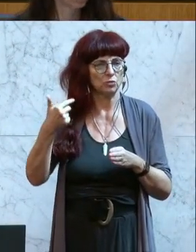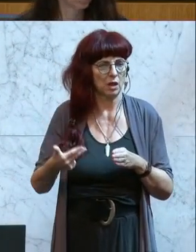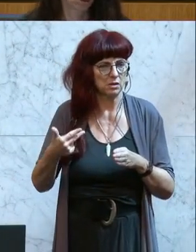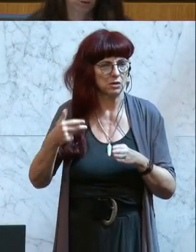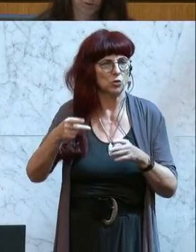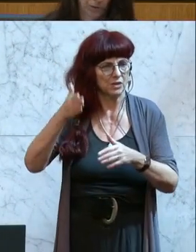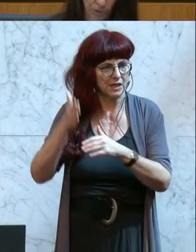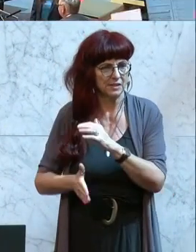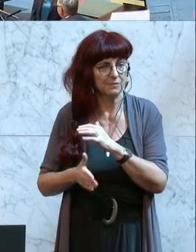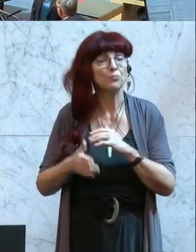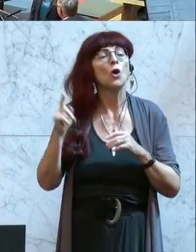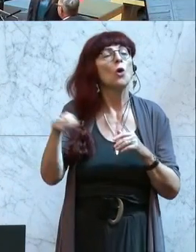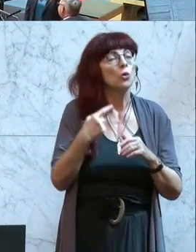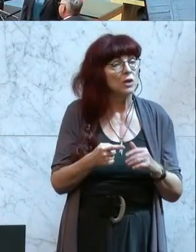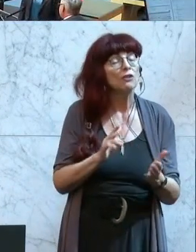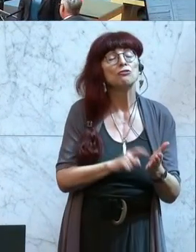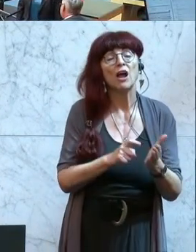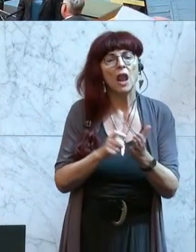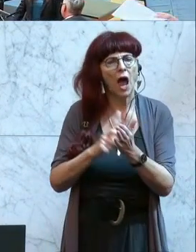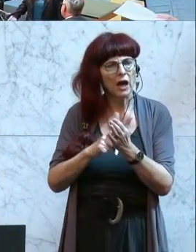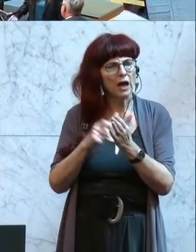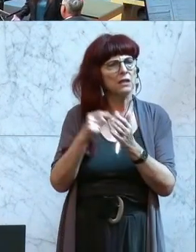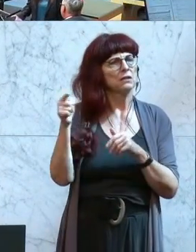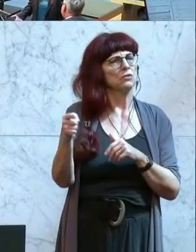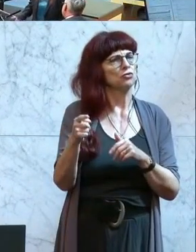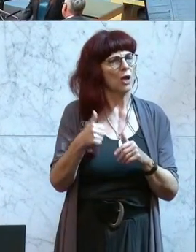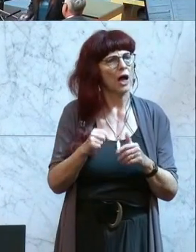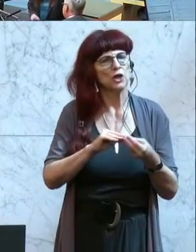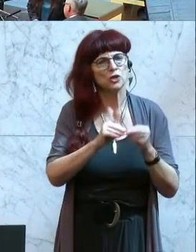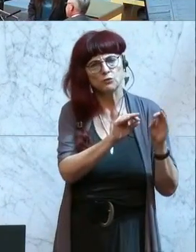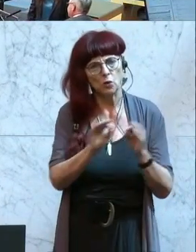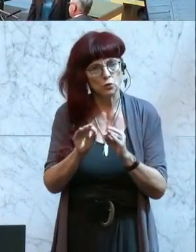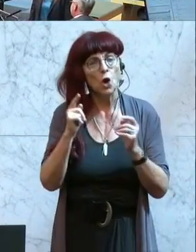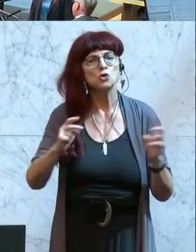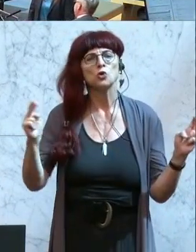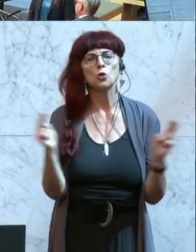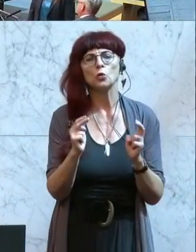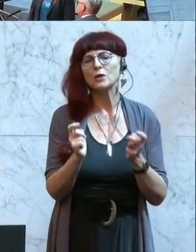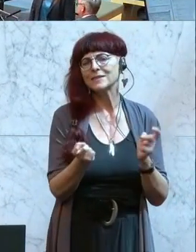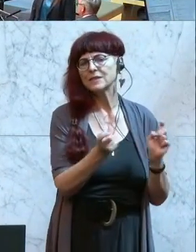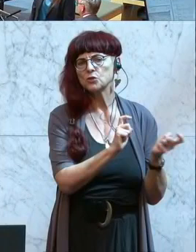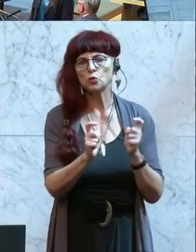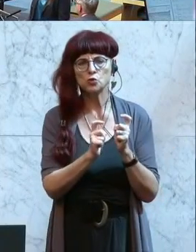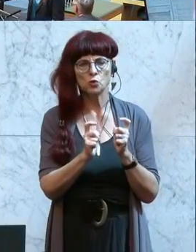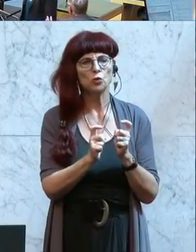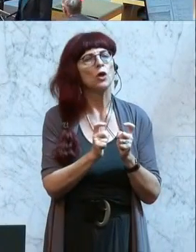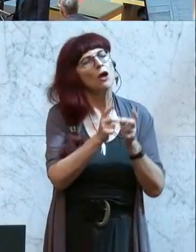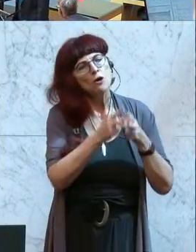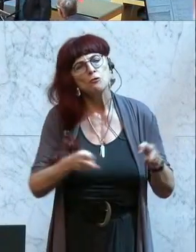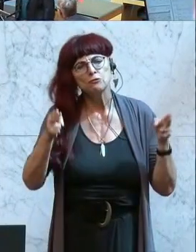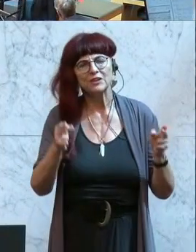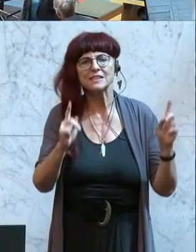ein Volksbegehren behandelt, seitdem es möglich ist, Volksbegehren per Internet, also digital zu